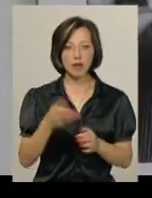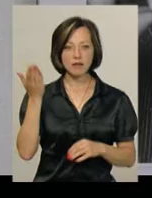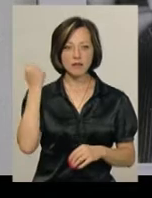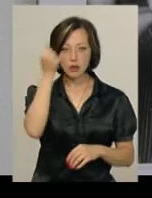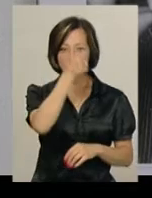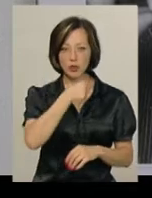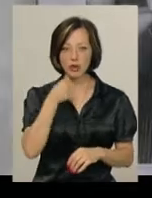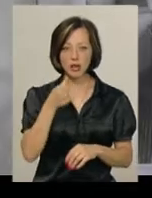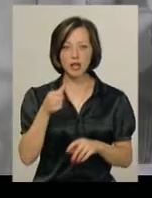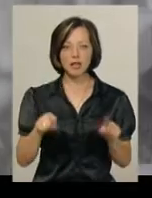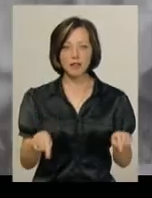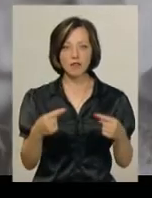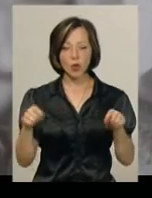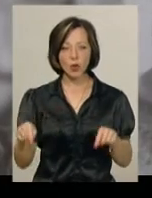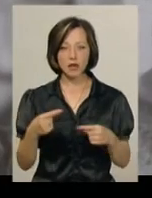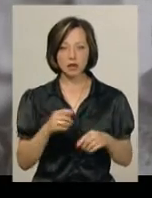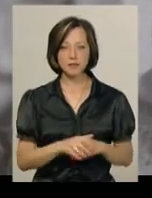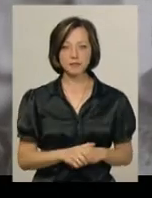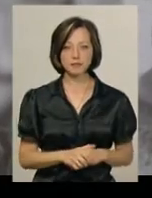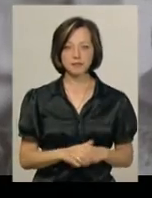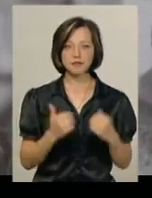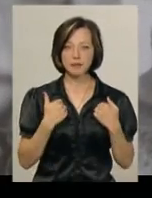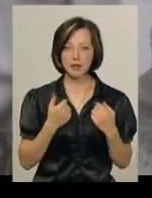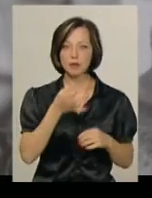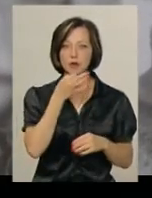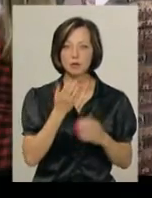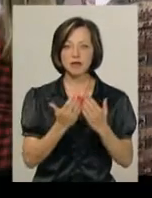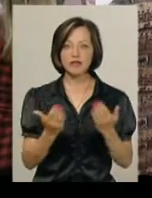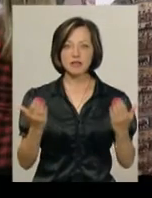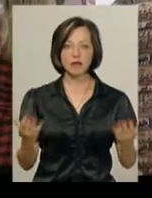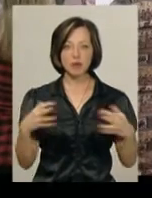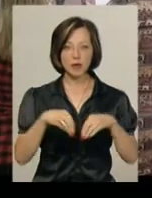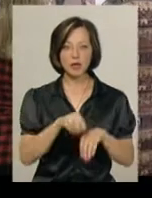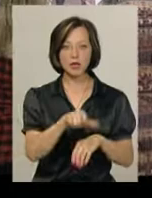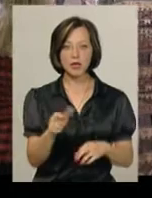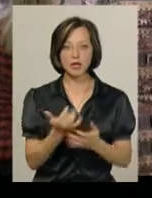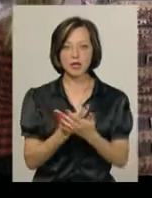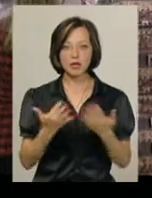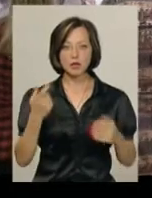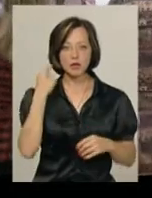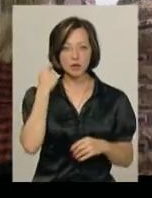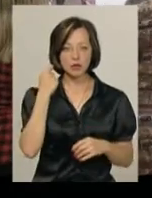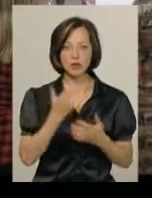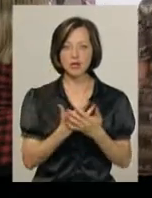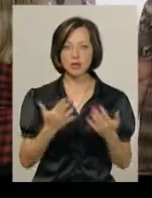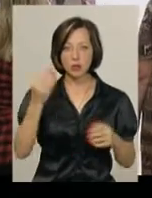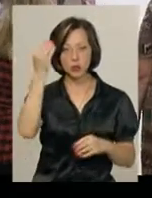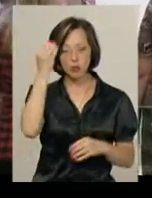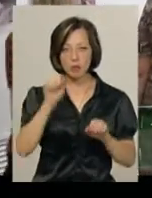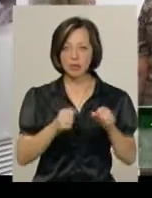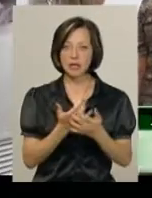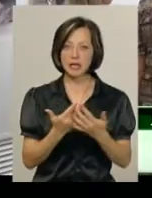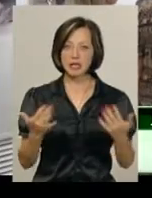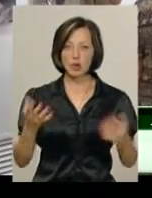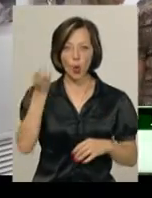роки творити. Мені подобається виставка, тому що вона об'єднує людей, можливо, із різного віку, різних думок, можливо,